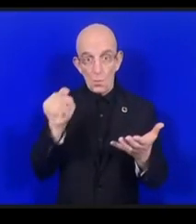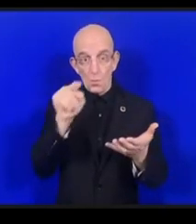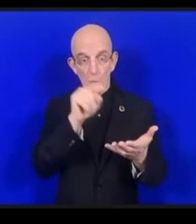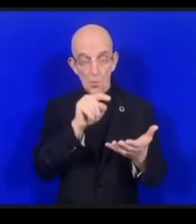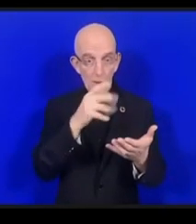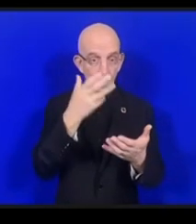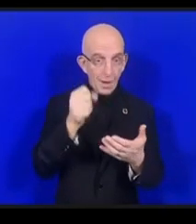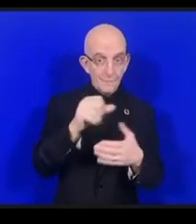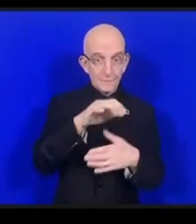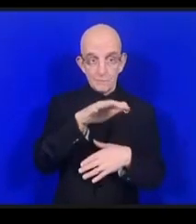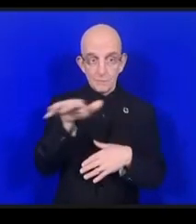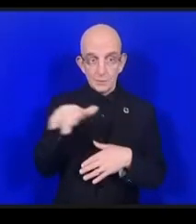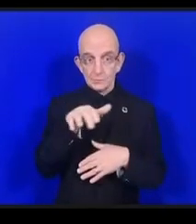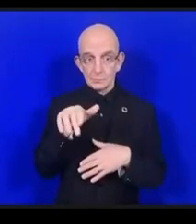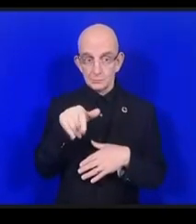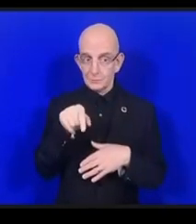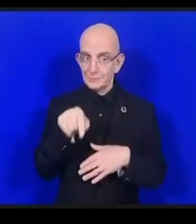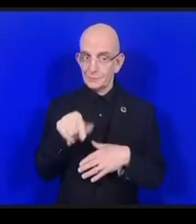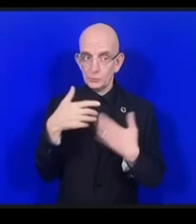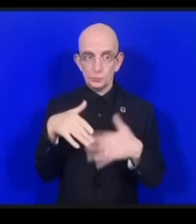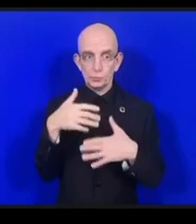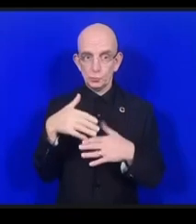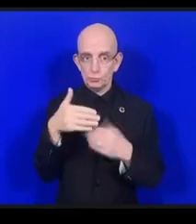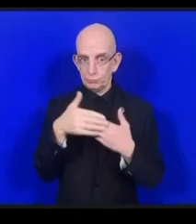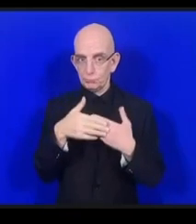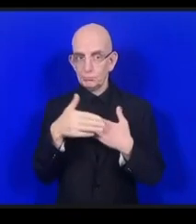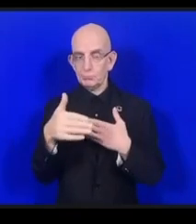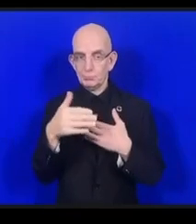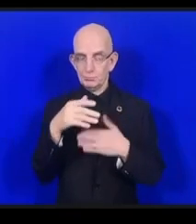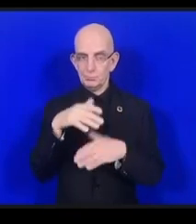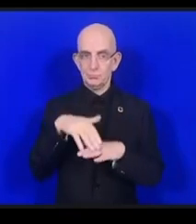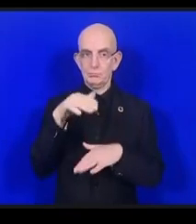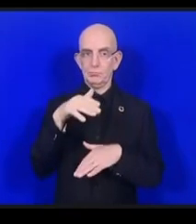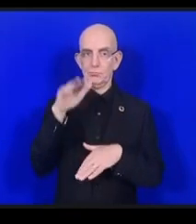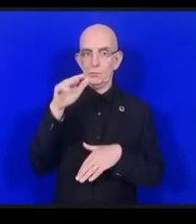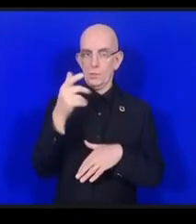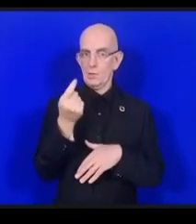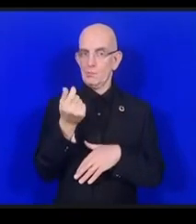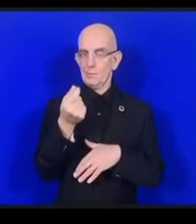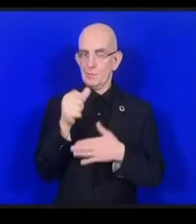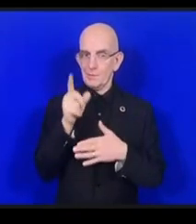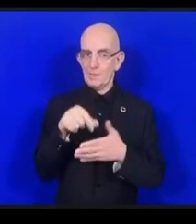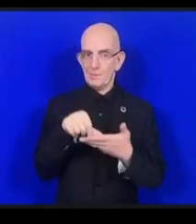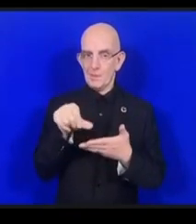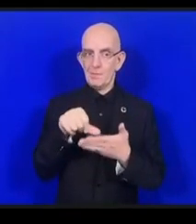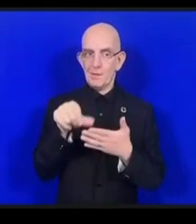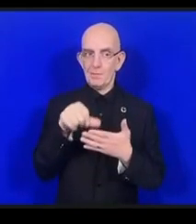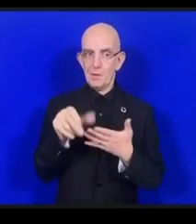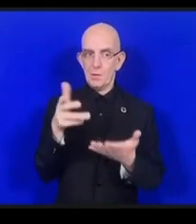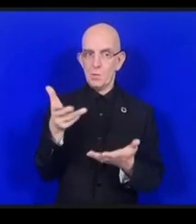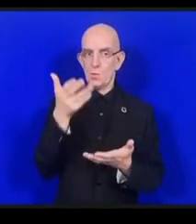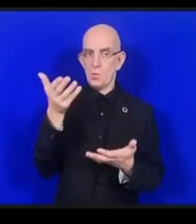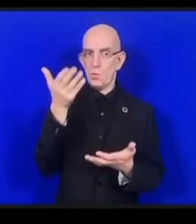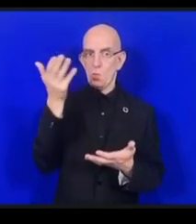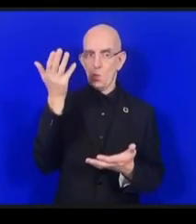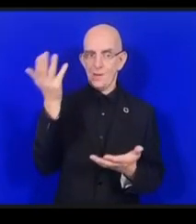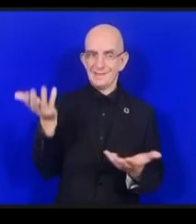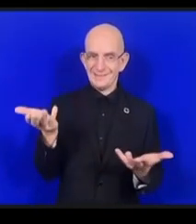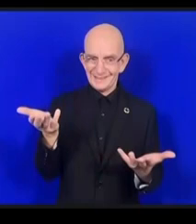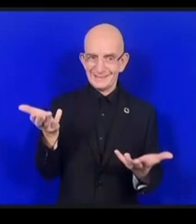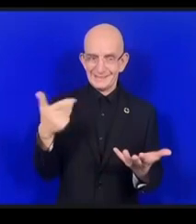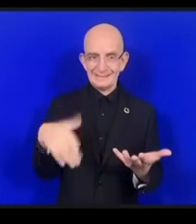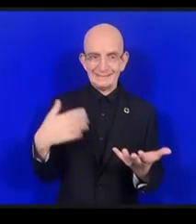partout et l'Internet devient de plus en plus cher alors pourquoi est-ce que l'Internet devient de plus en plus cher il est bien clair